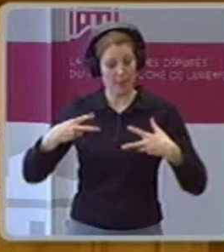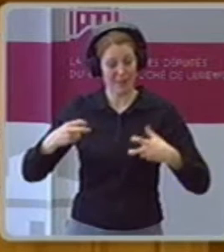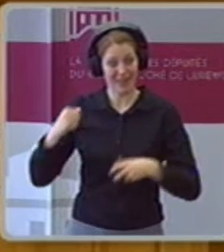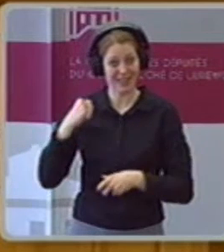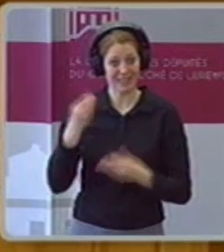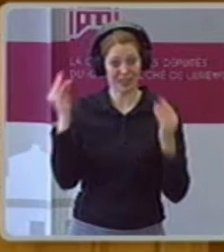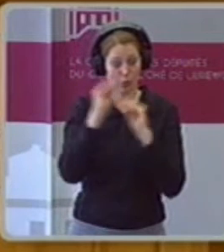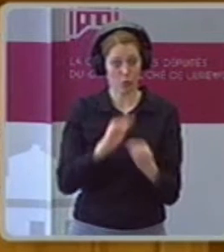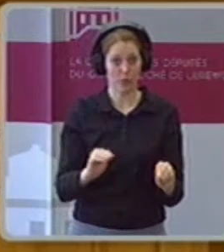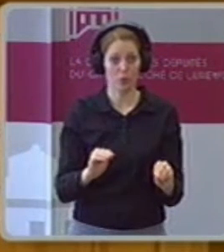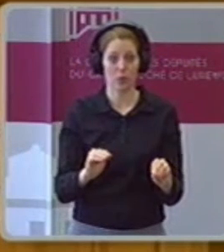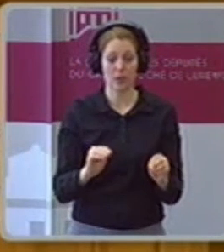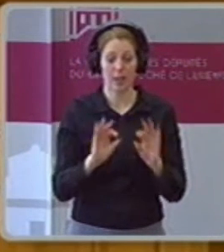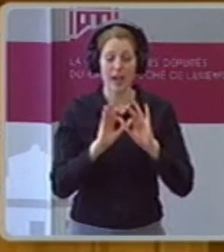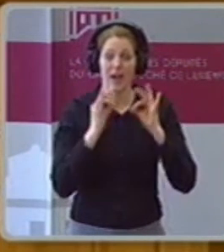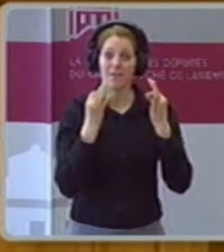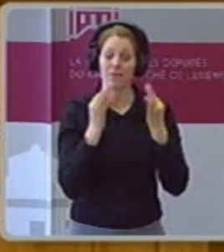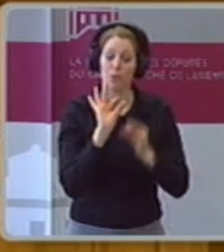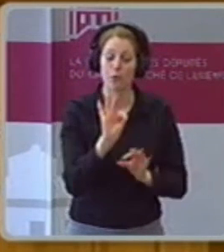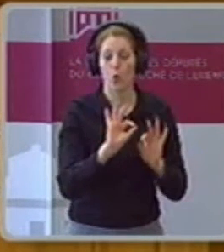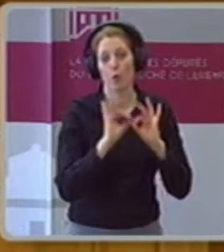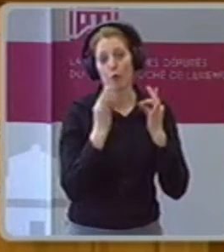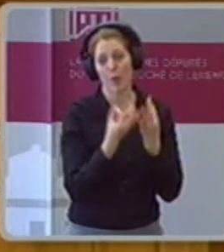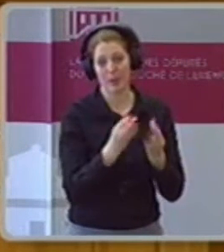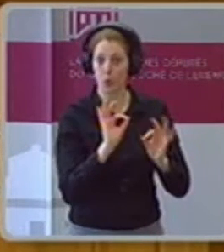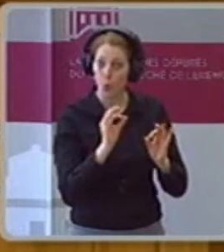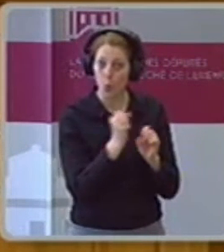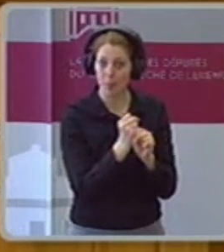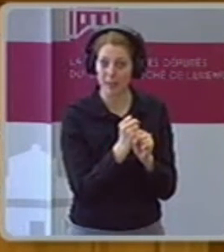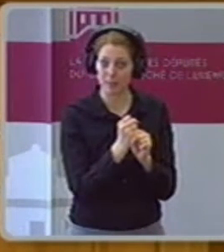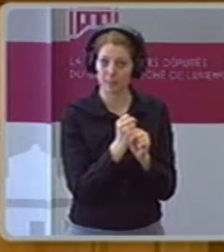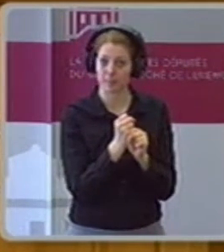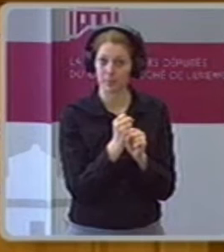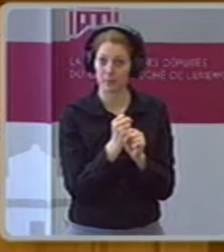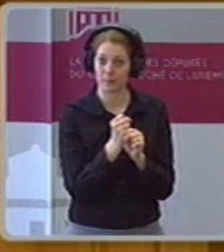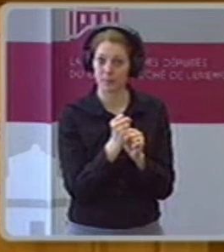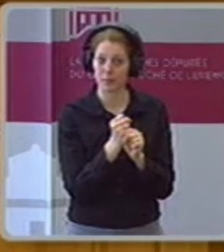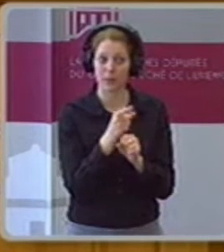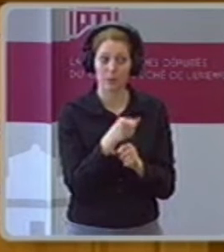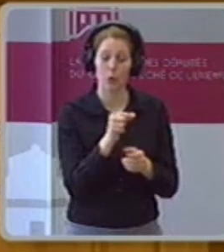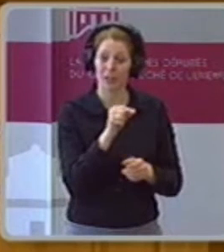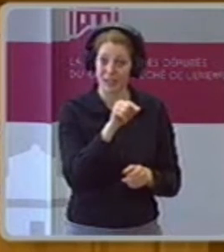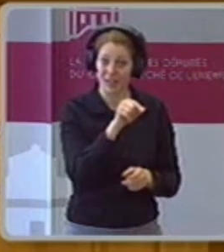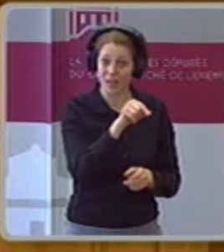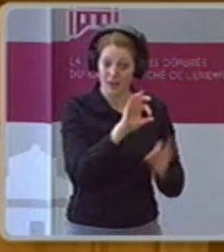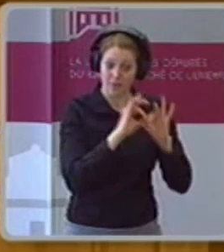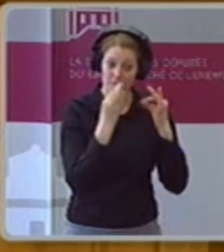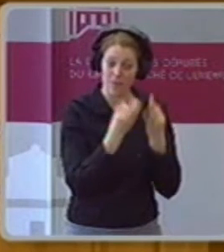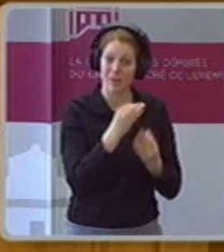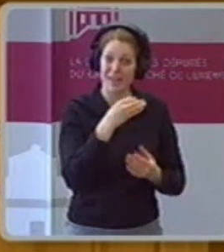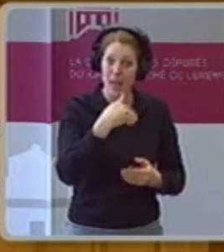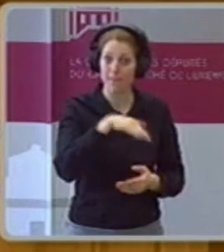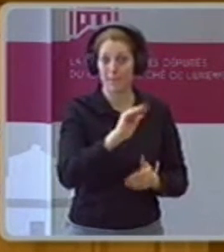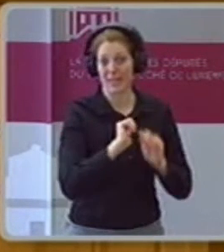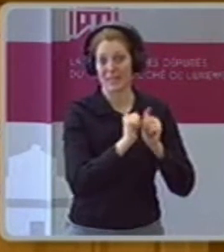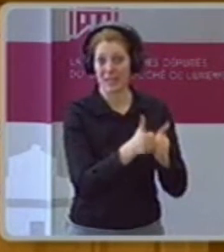werden, wo es auch überrascht ist, aber wo es auch alles so auch kann. Wir lassen uns mal gucken, wo es auch